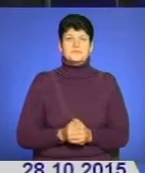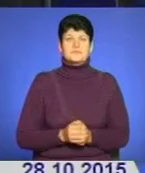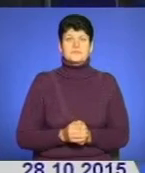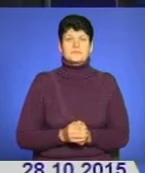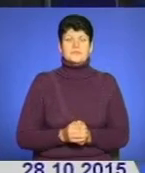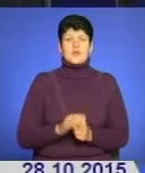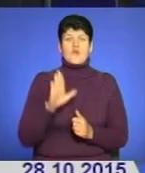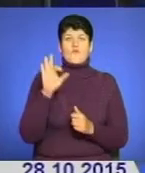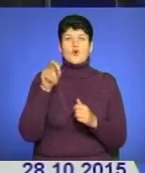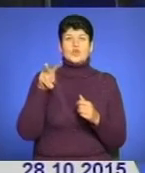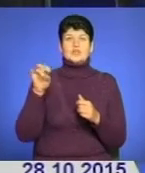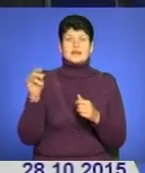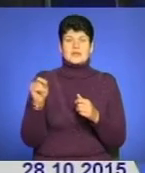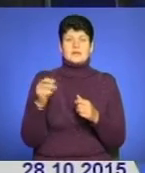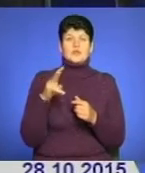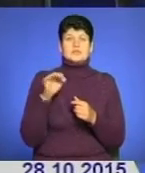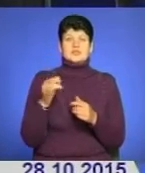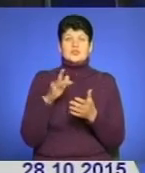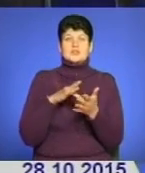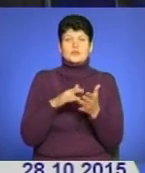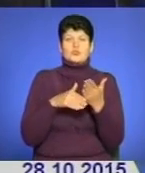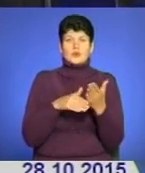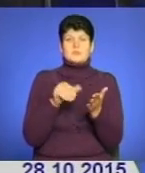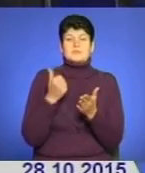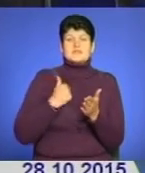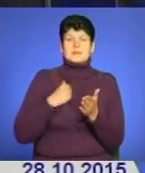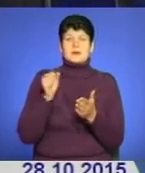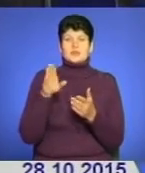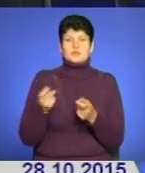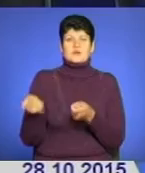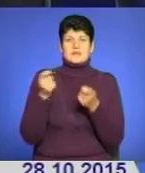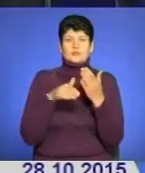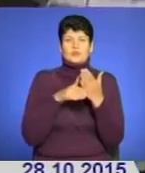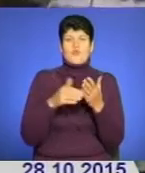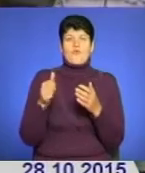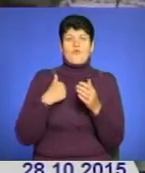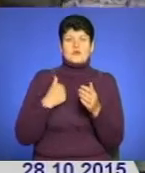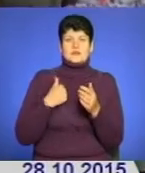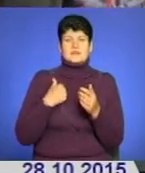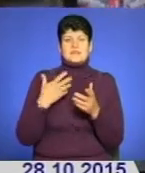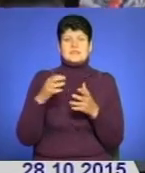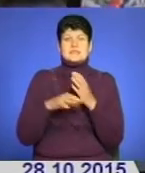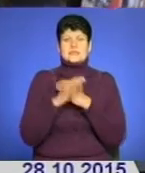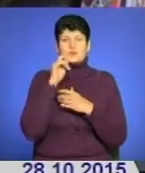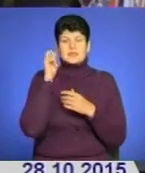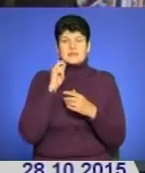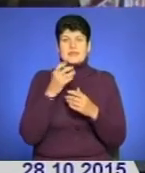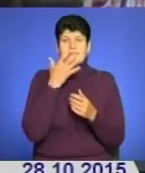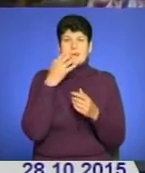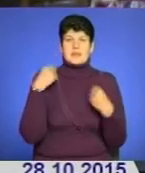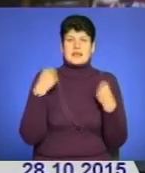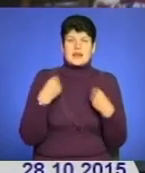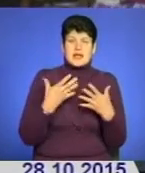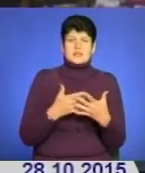Волонтери логістичного центру допомоги бійцям АТО повезли допомогу воїнам на схід України. Теплі риячі, медикаменти, засоби гігієни,